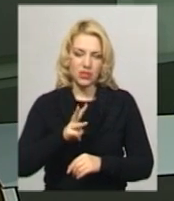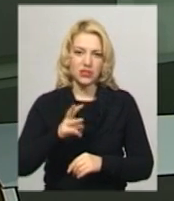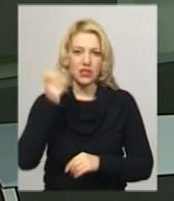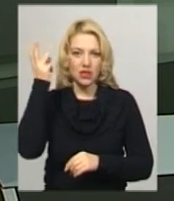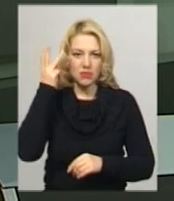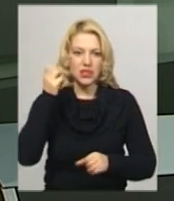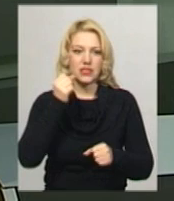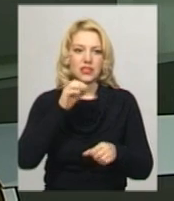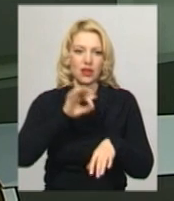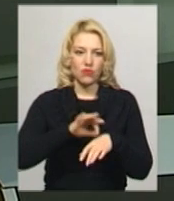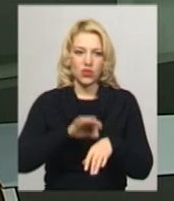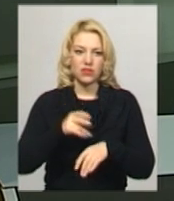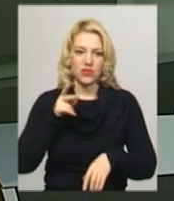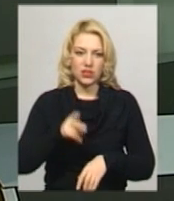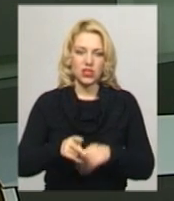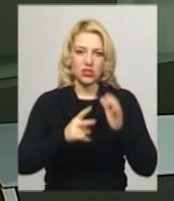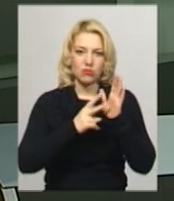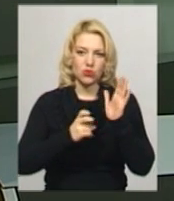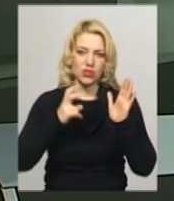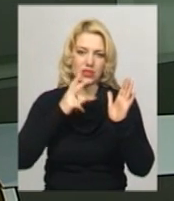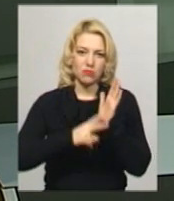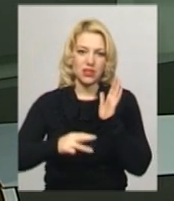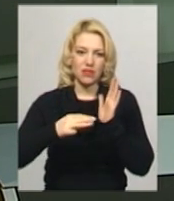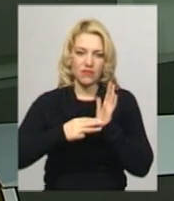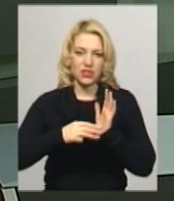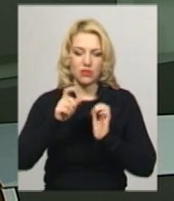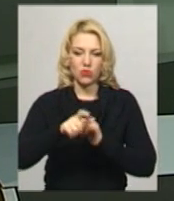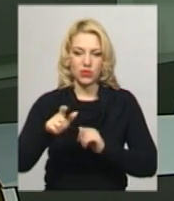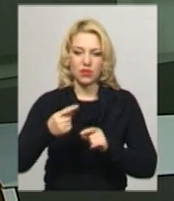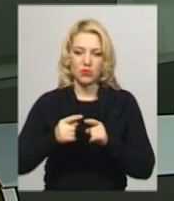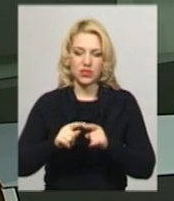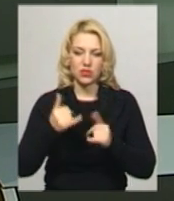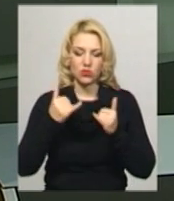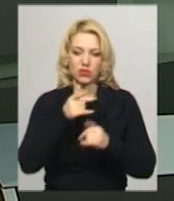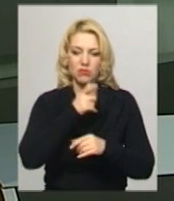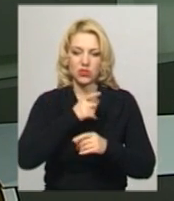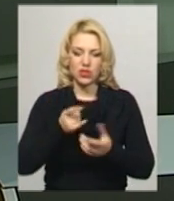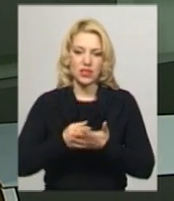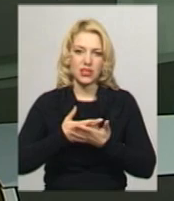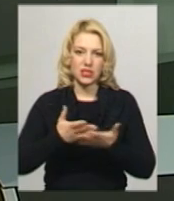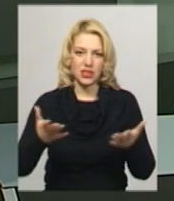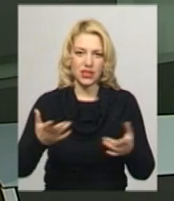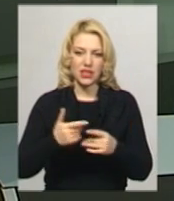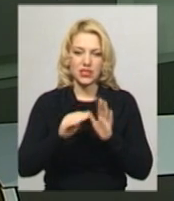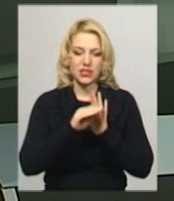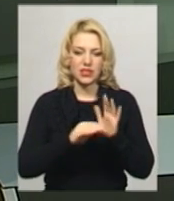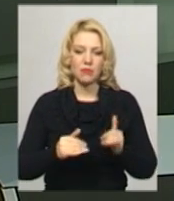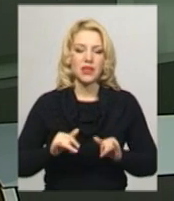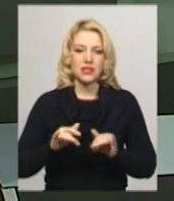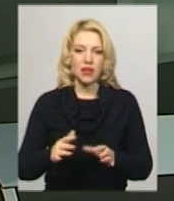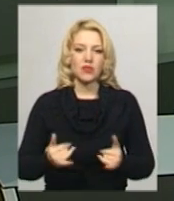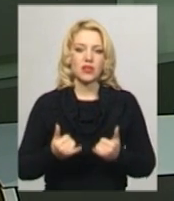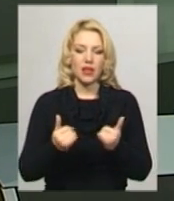захворіло 2778 людей. Про це сьогодні під час презентації системи надзвичайних заходів для підвищення рівня